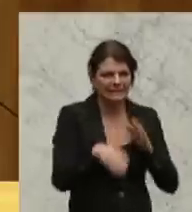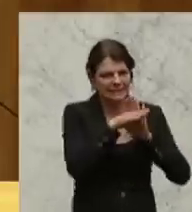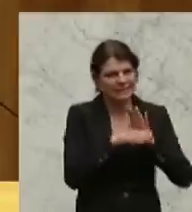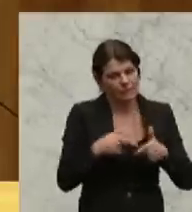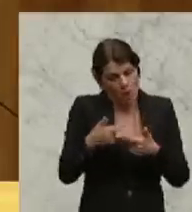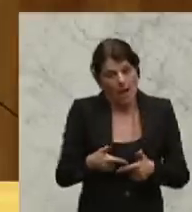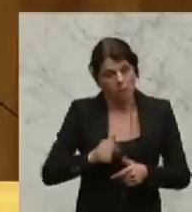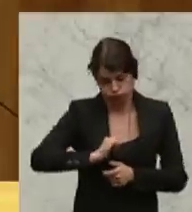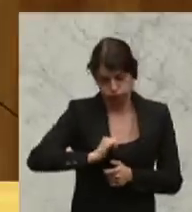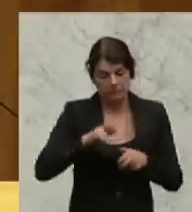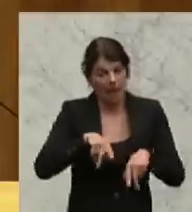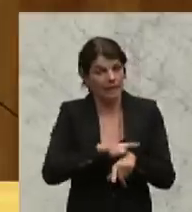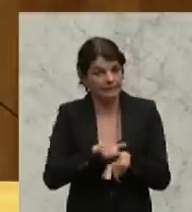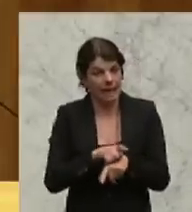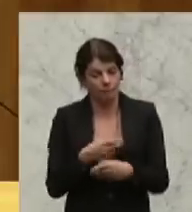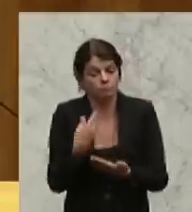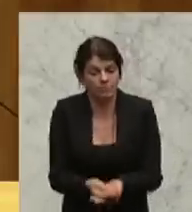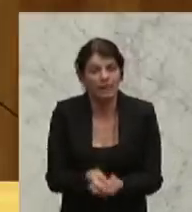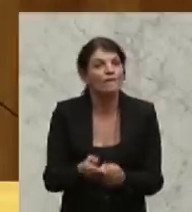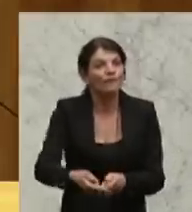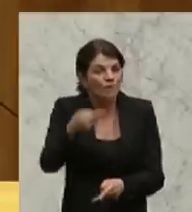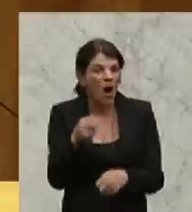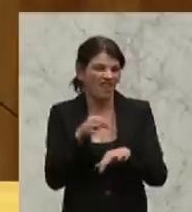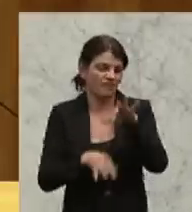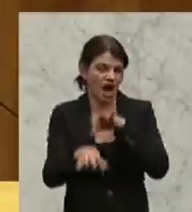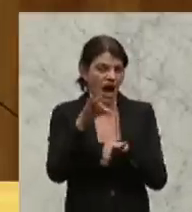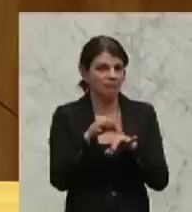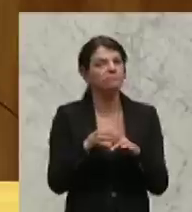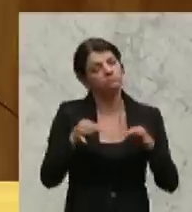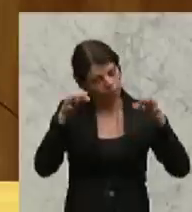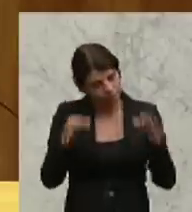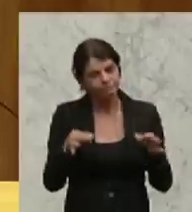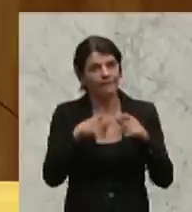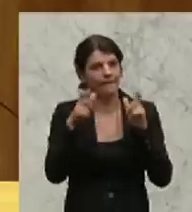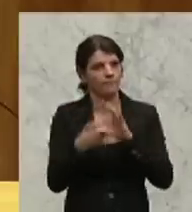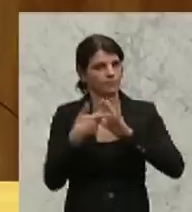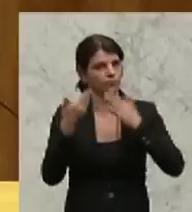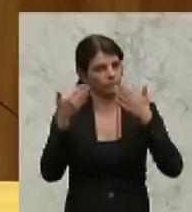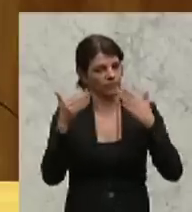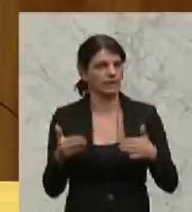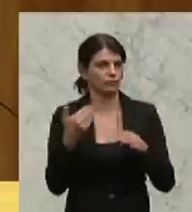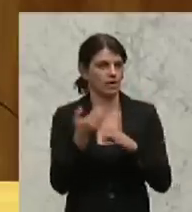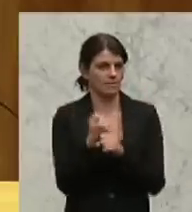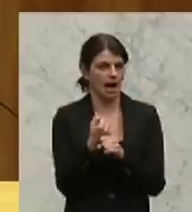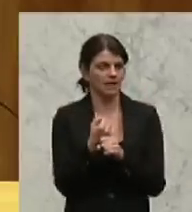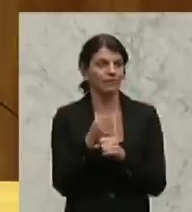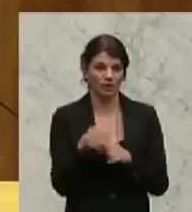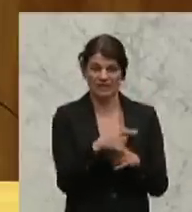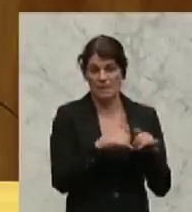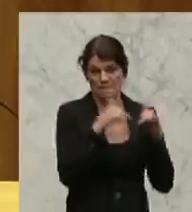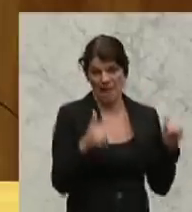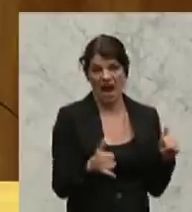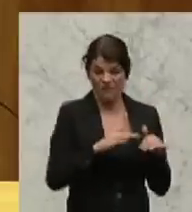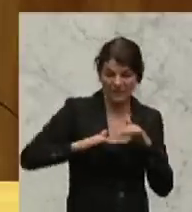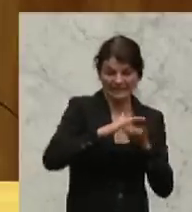einbringen, dass noch vor der Wahl die entsprechenden Voraussetzungen in den, vor allem im Bankwesengesetz, geschaffen werden können. Weil das,